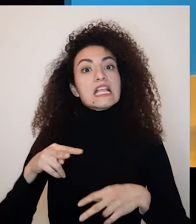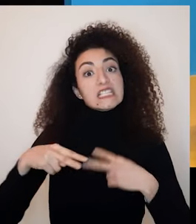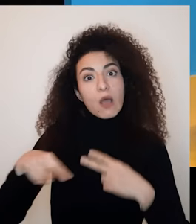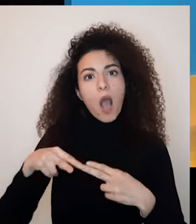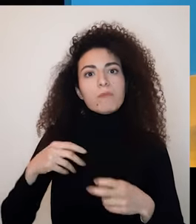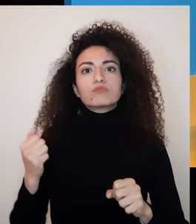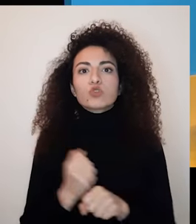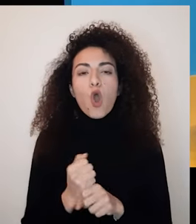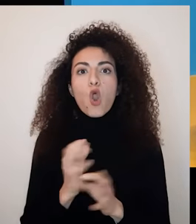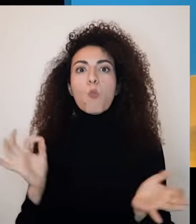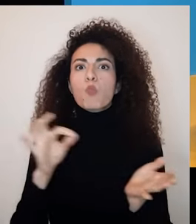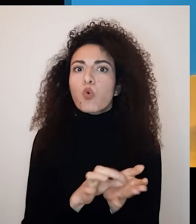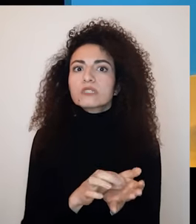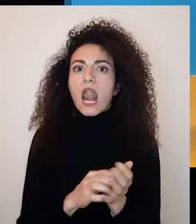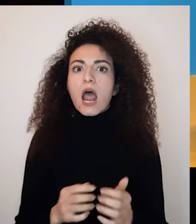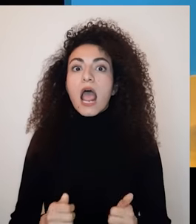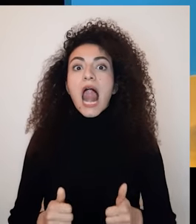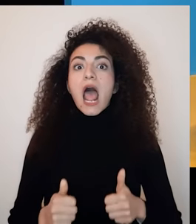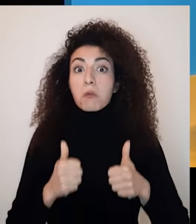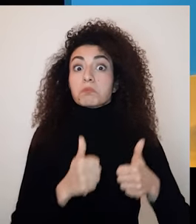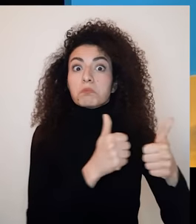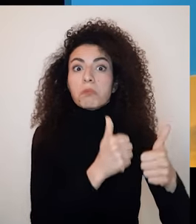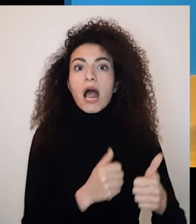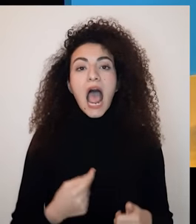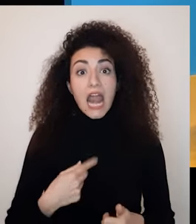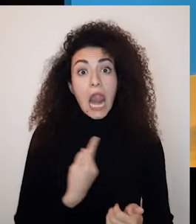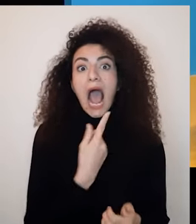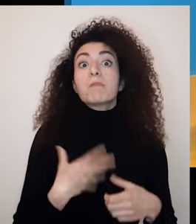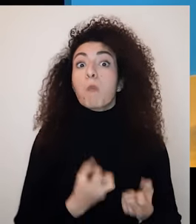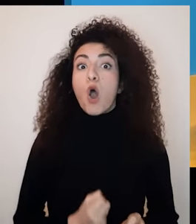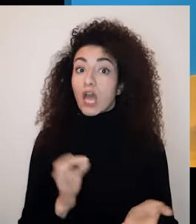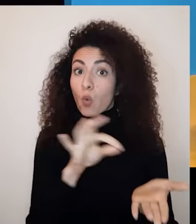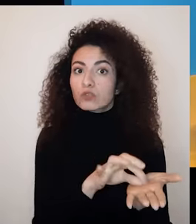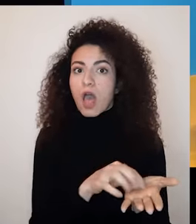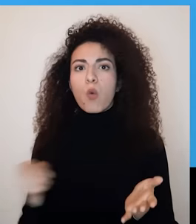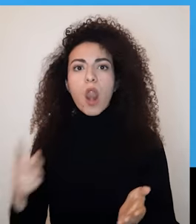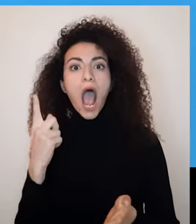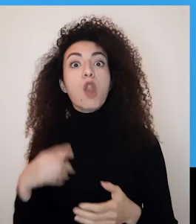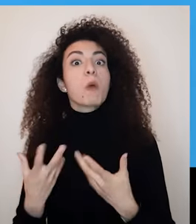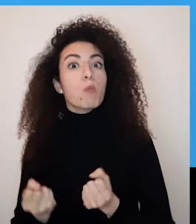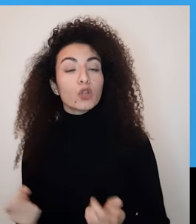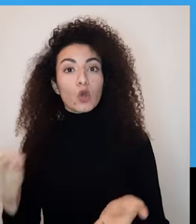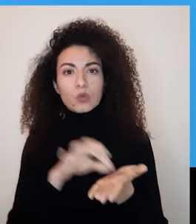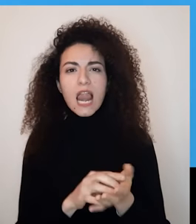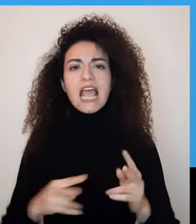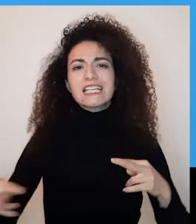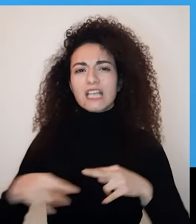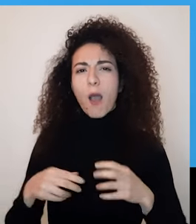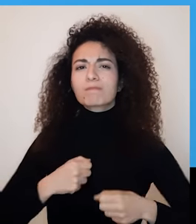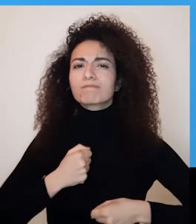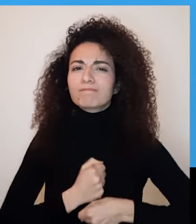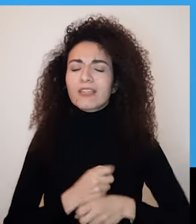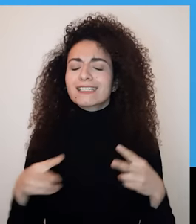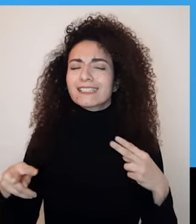بيتخطى معرفة وطاقة وكفاءة كل من الطرفين ممكن أنه نشبه هذا الاختبار لاختبار التناغم الموسيقي